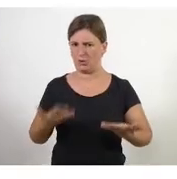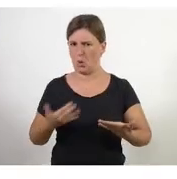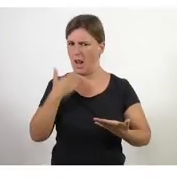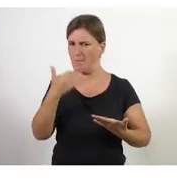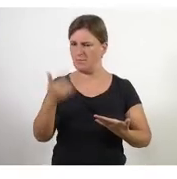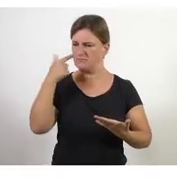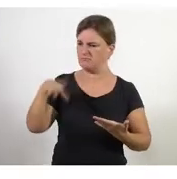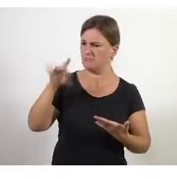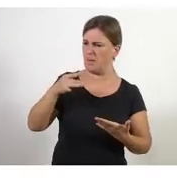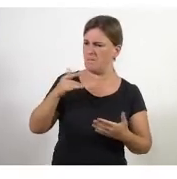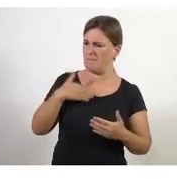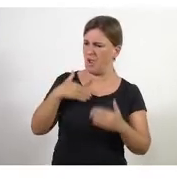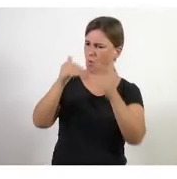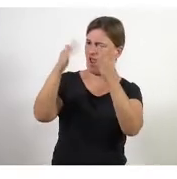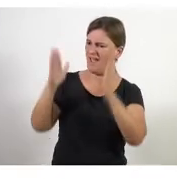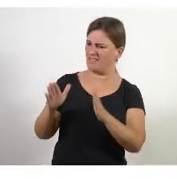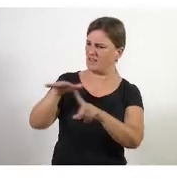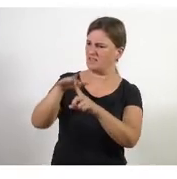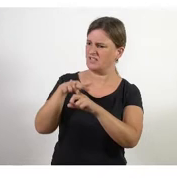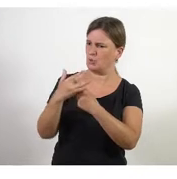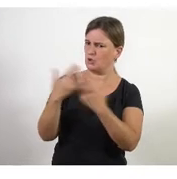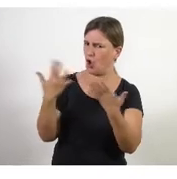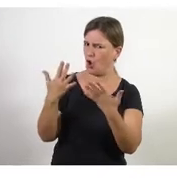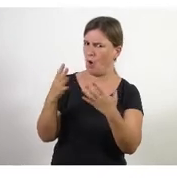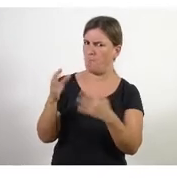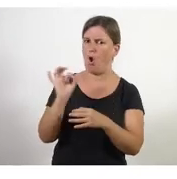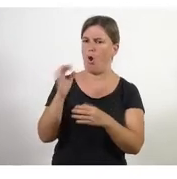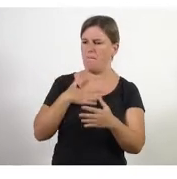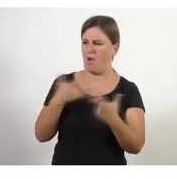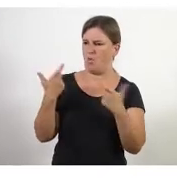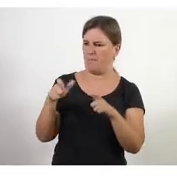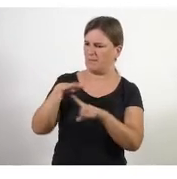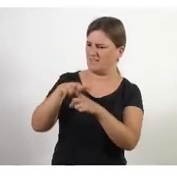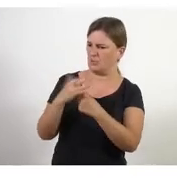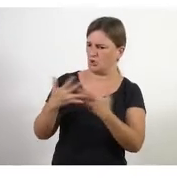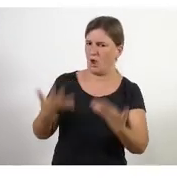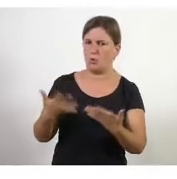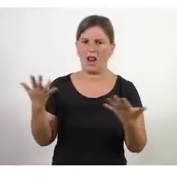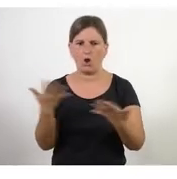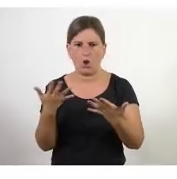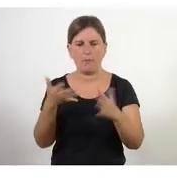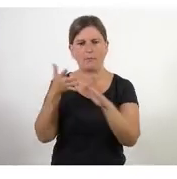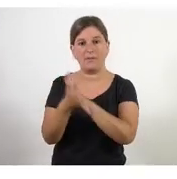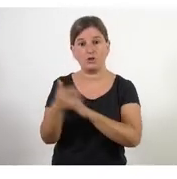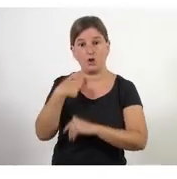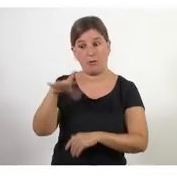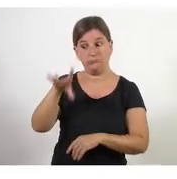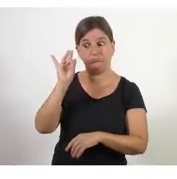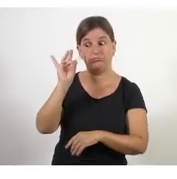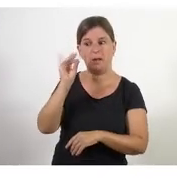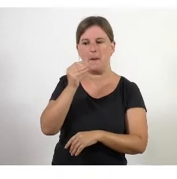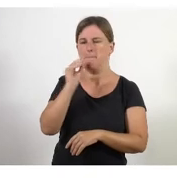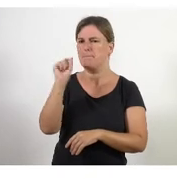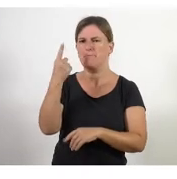mateix com a organització o com a departament i per tant quines són les mesures o què pot ser el millor que